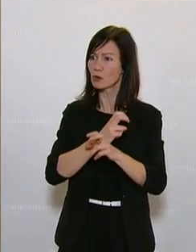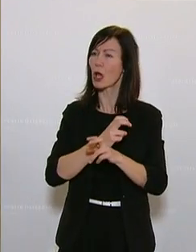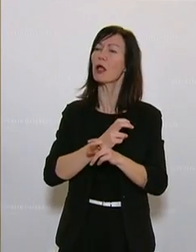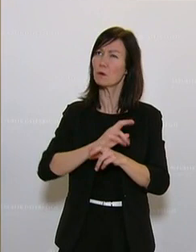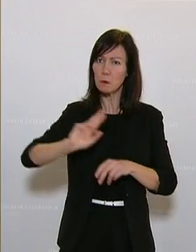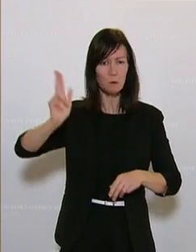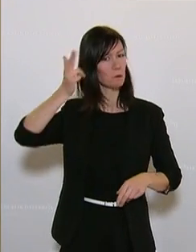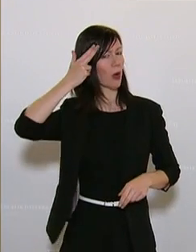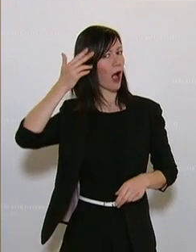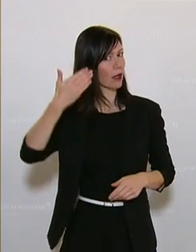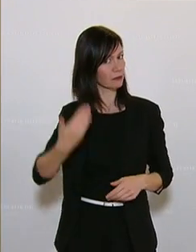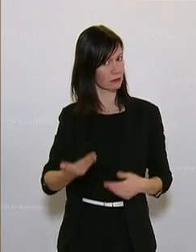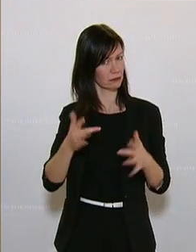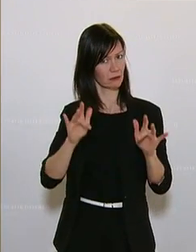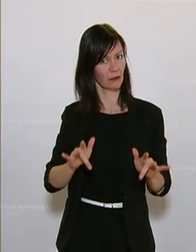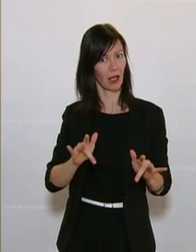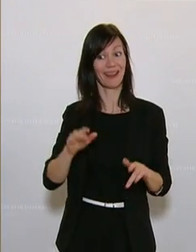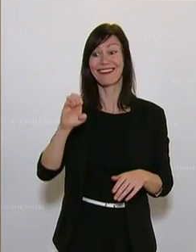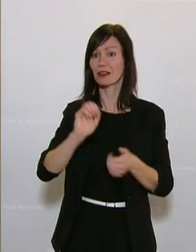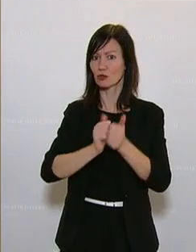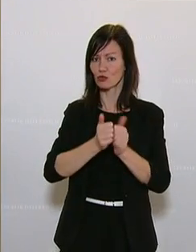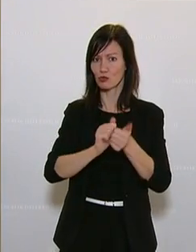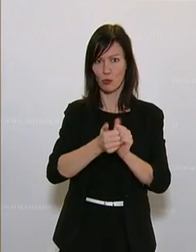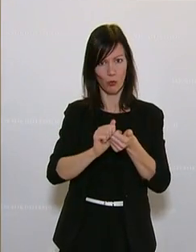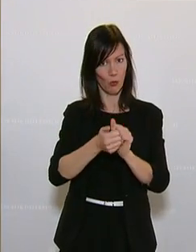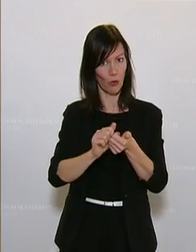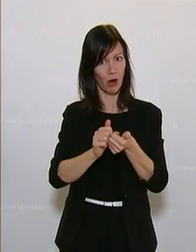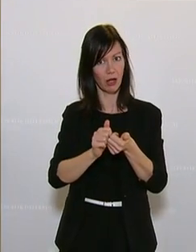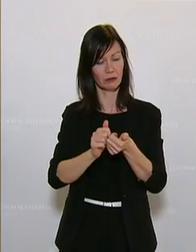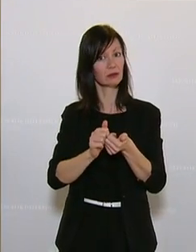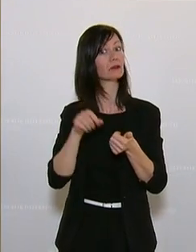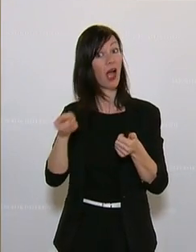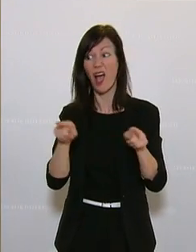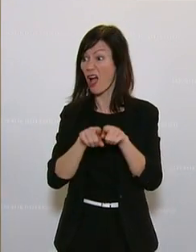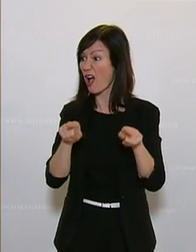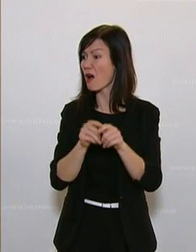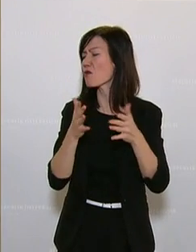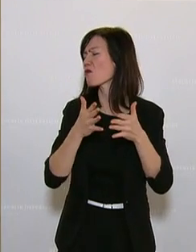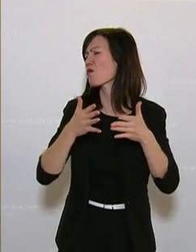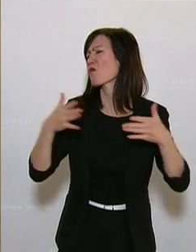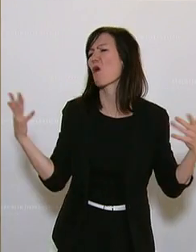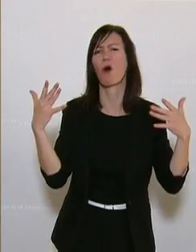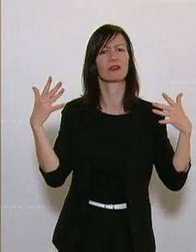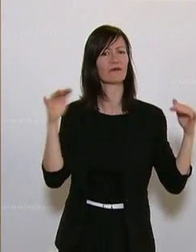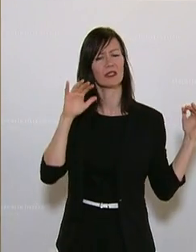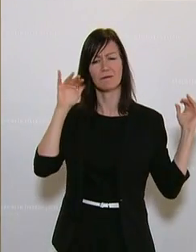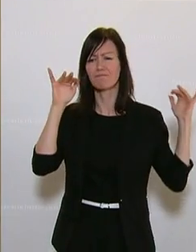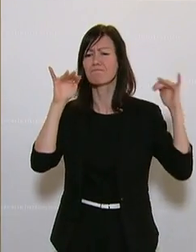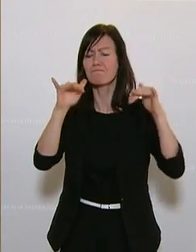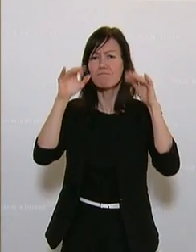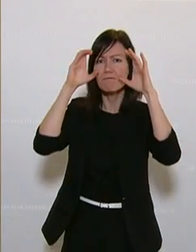Wie auch bei Fußballspielen füllen E-Sportveranstaltungen mittlerweile auch in Europa große Hallen und werden auch bei Live